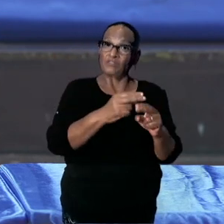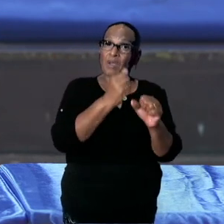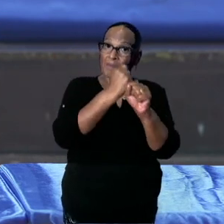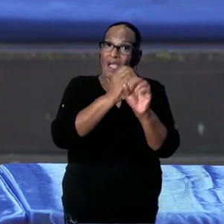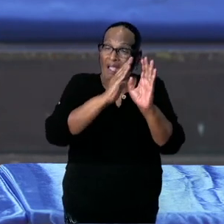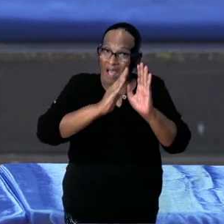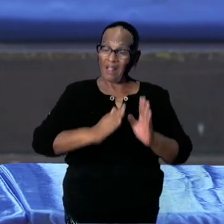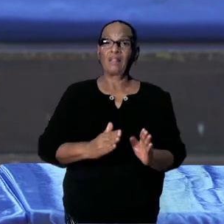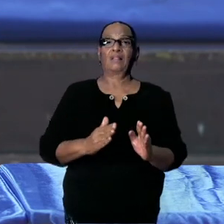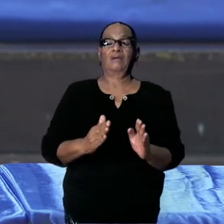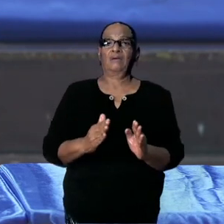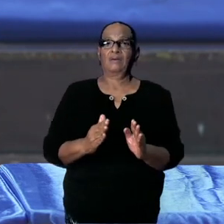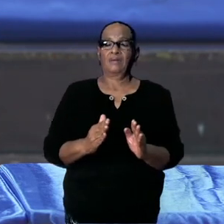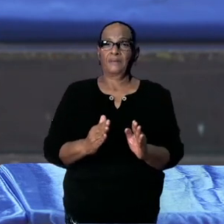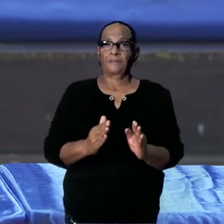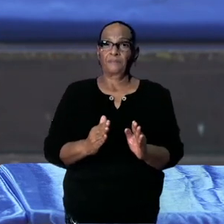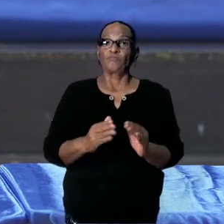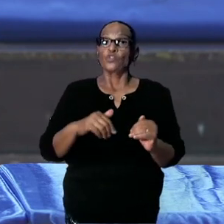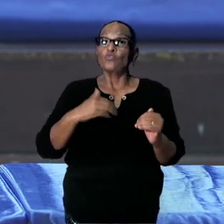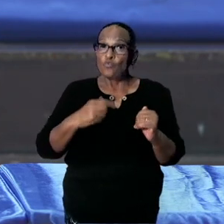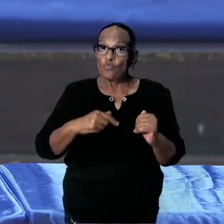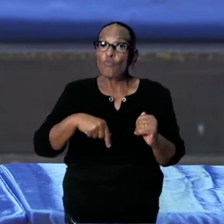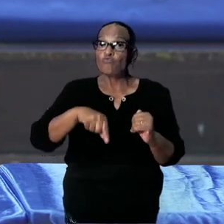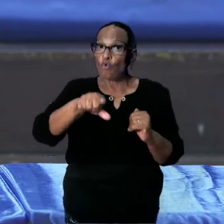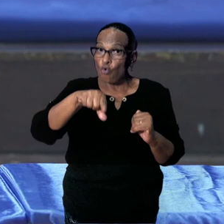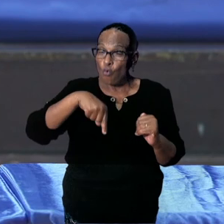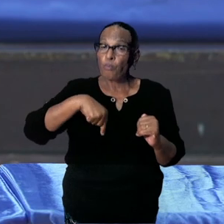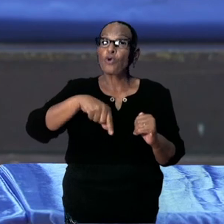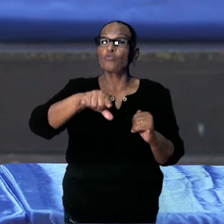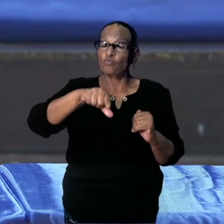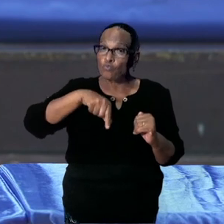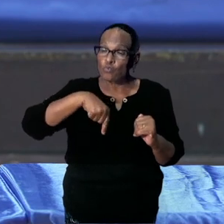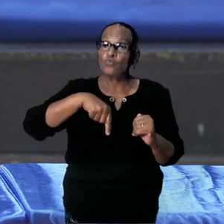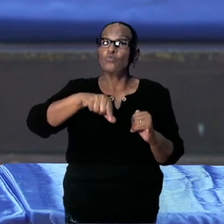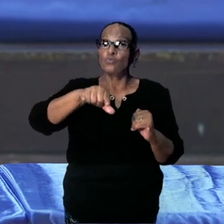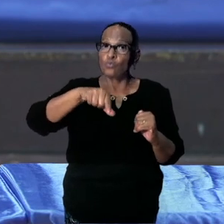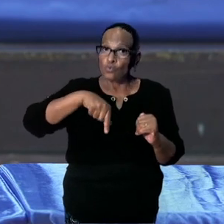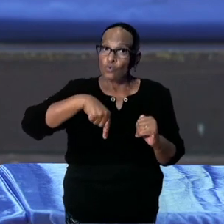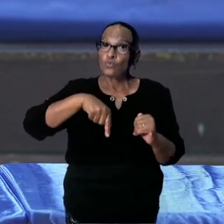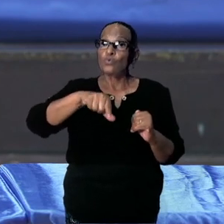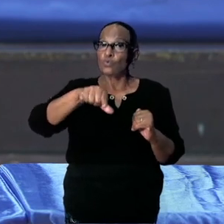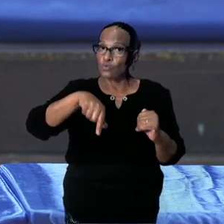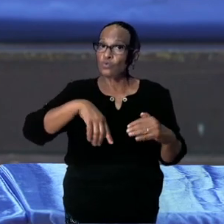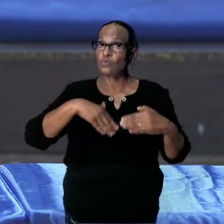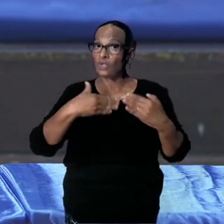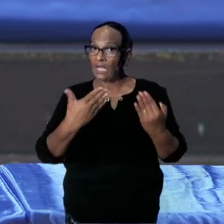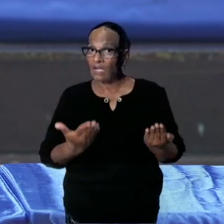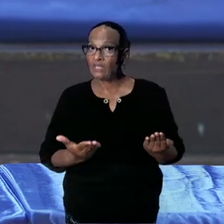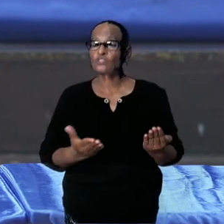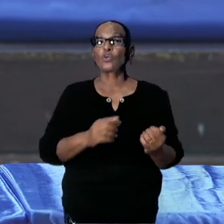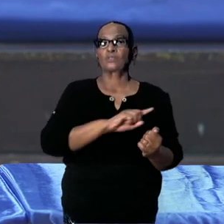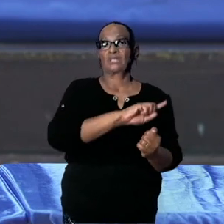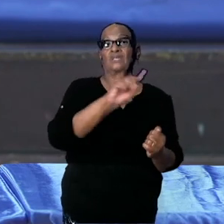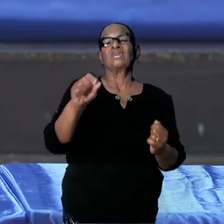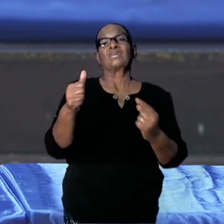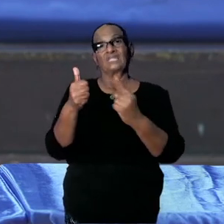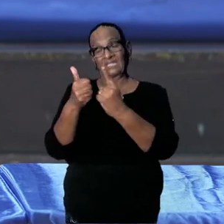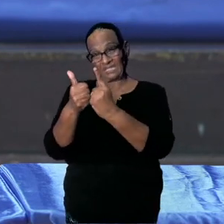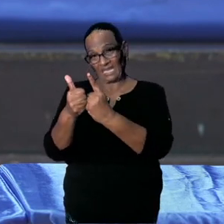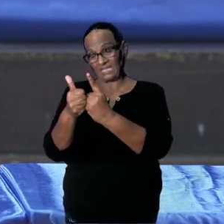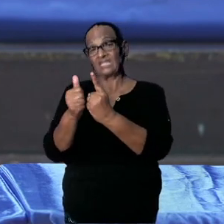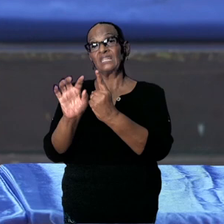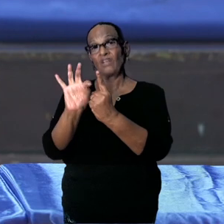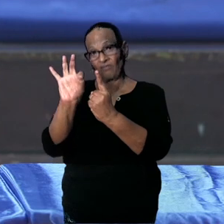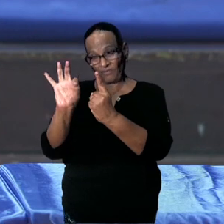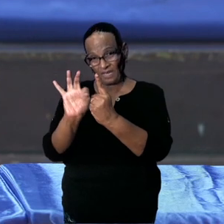Dat voorlopig, en dat duurt volgens mij tot en met 16 februari, dat